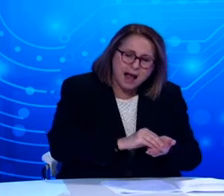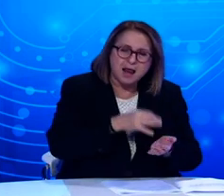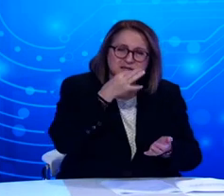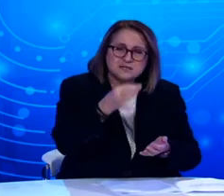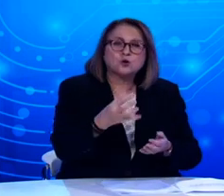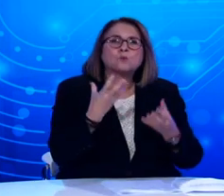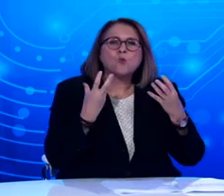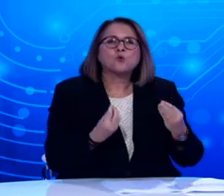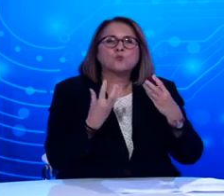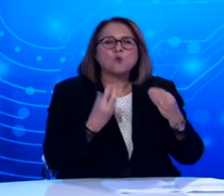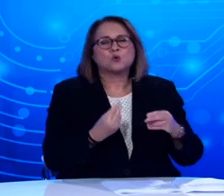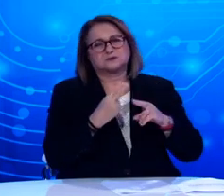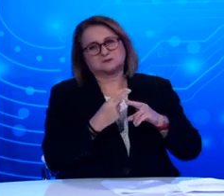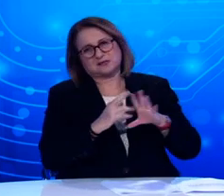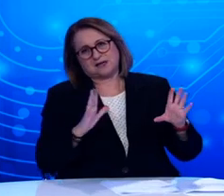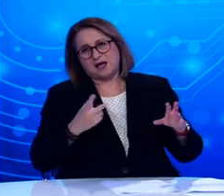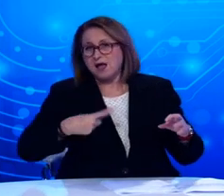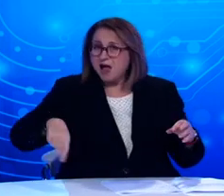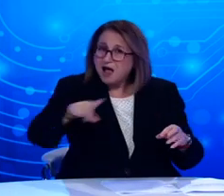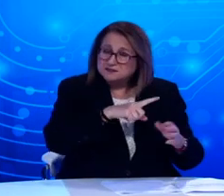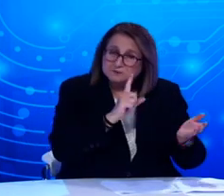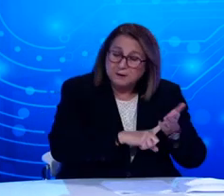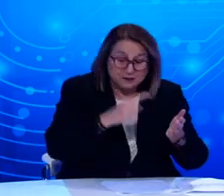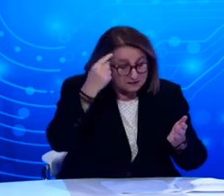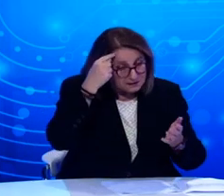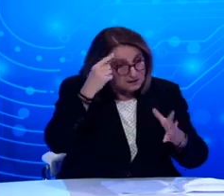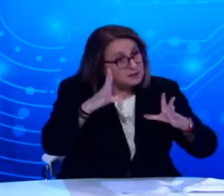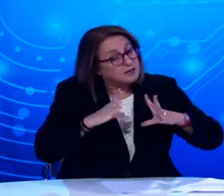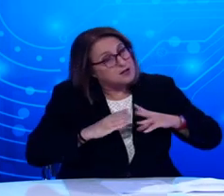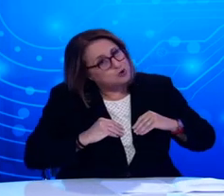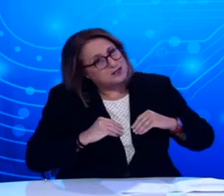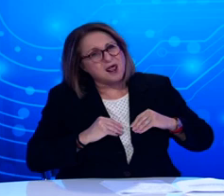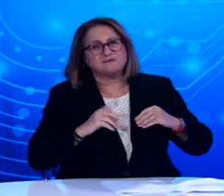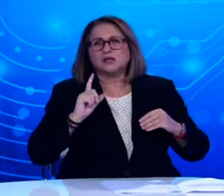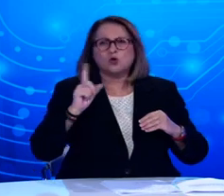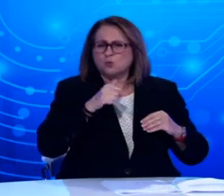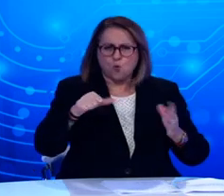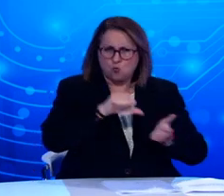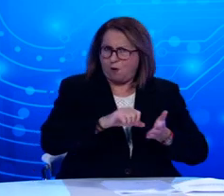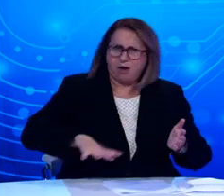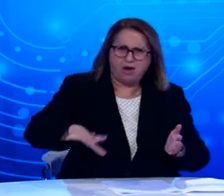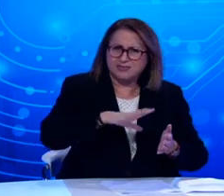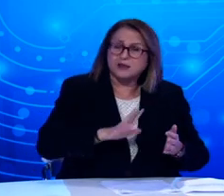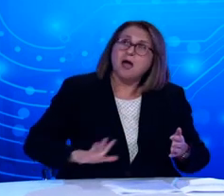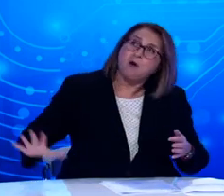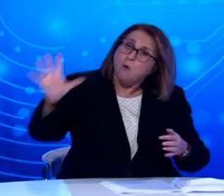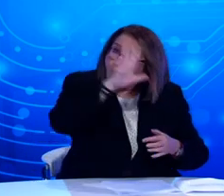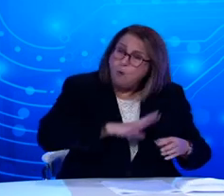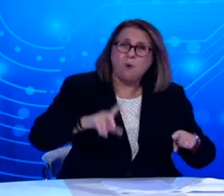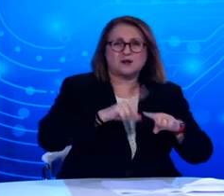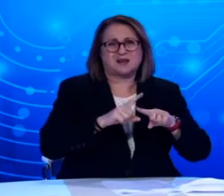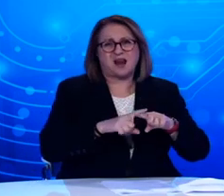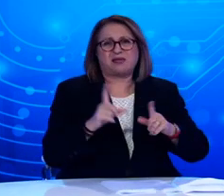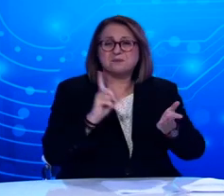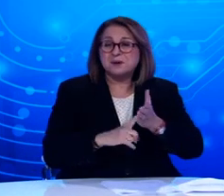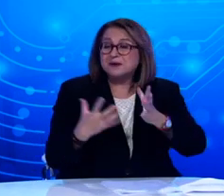αυτό έχει γίνει αντιληπτό από όλους και πως τόσο οι κάτοικοι της Αττικής όσο και όλες τις χώρες θα συνεχίσουμε να δείχνουμε υπευθυνότητα και να εφαρμόζουμε τα